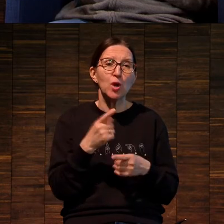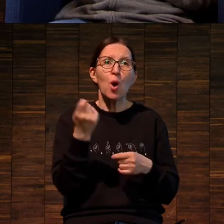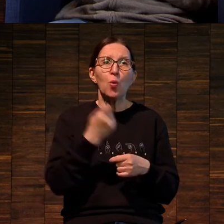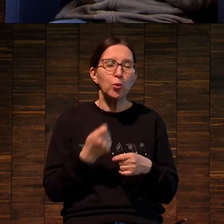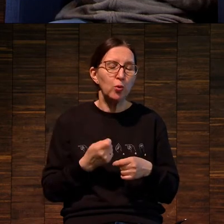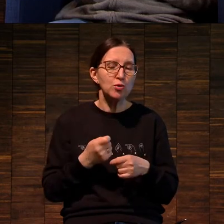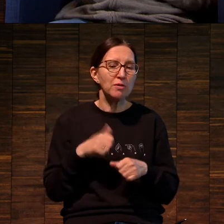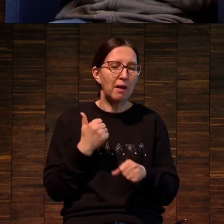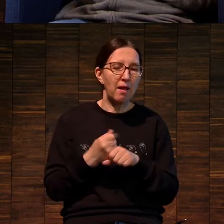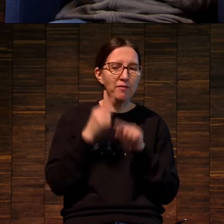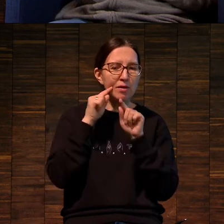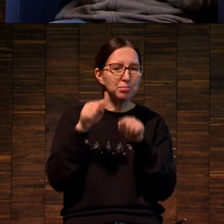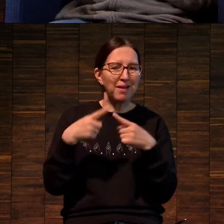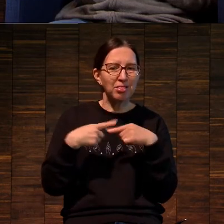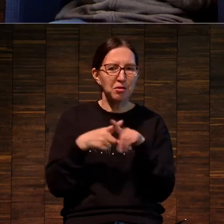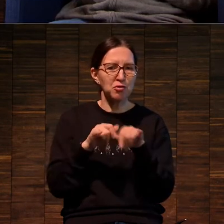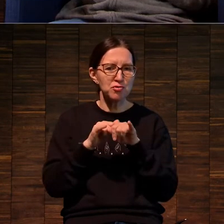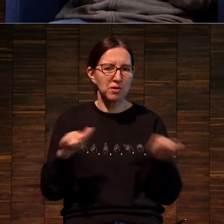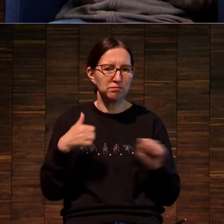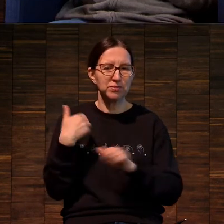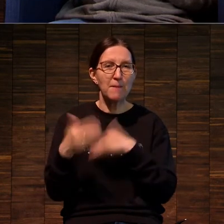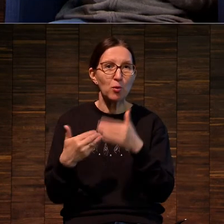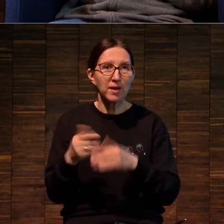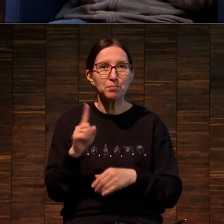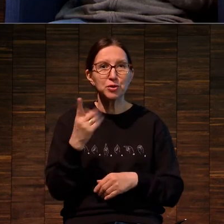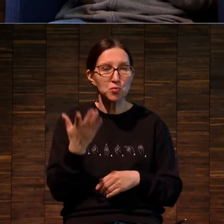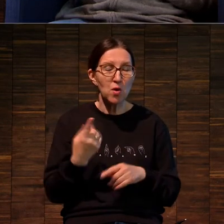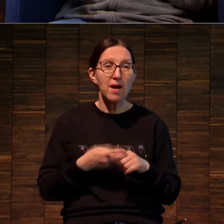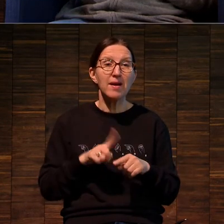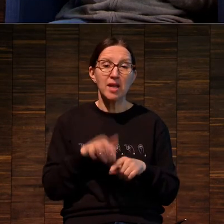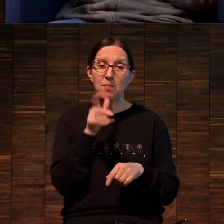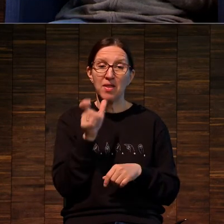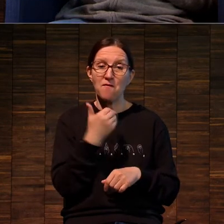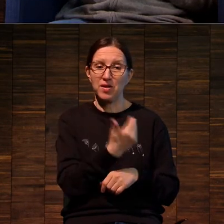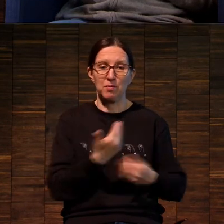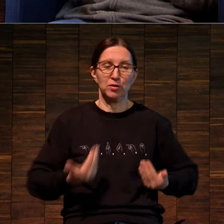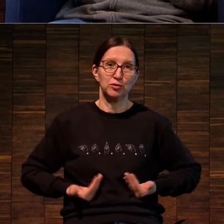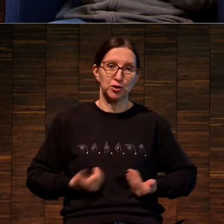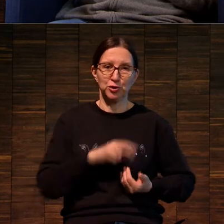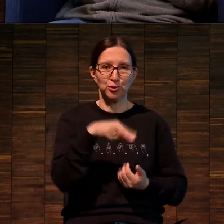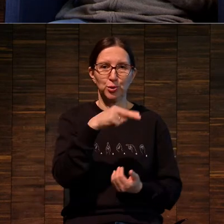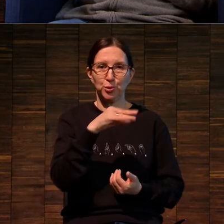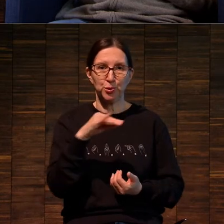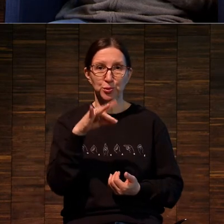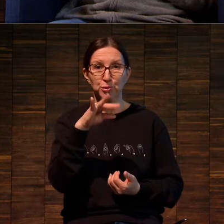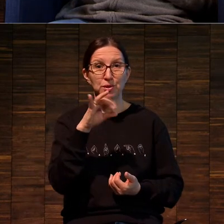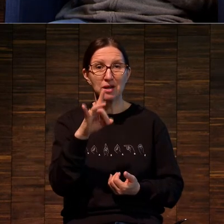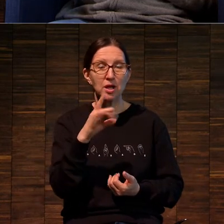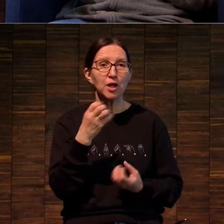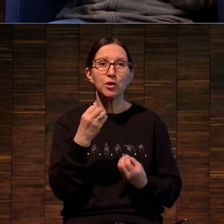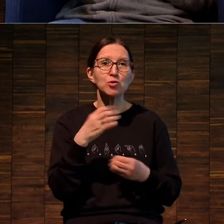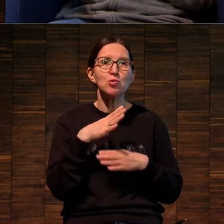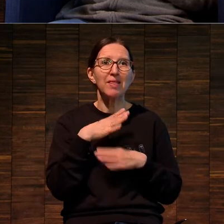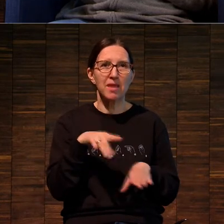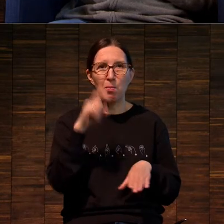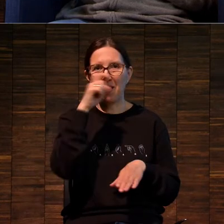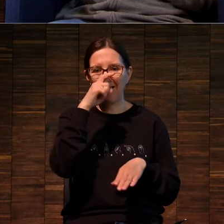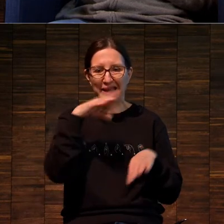техническим прогрессом. Потому что во время Дюрера не было